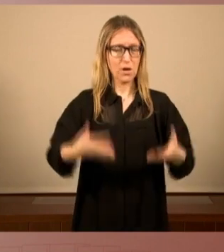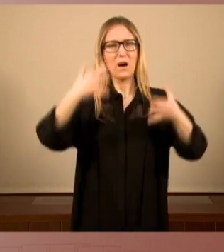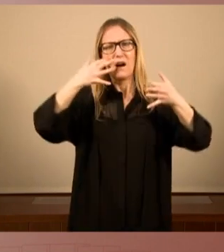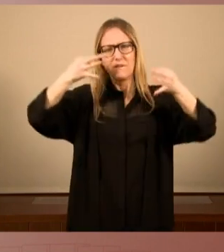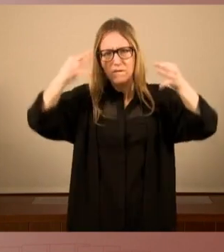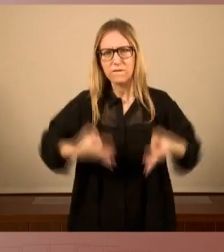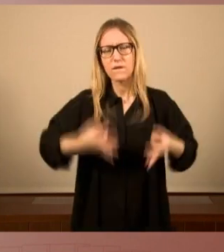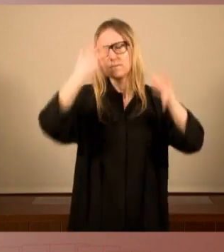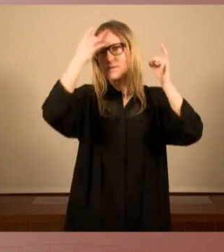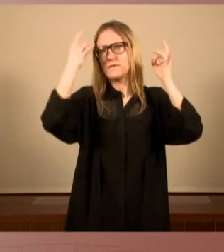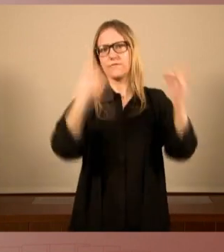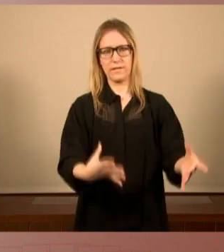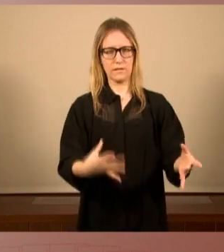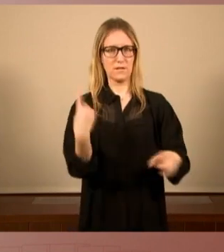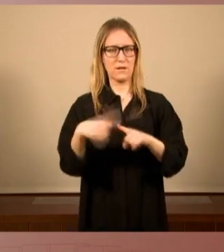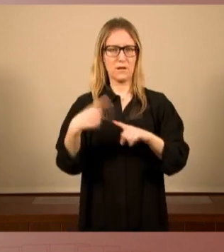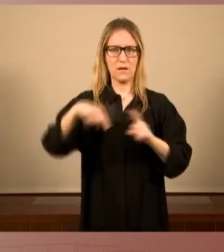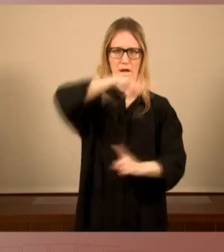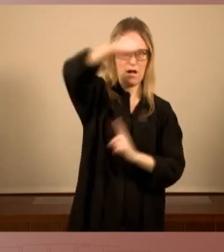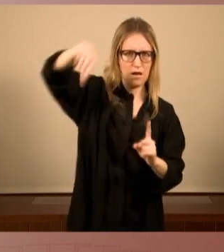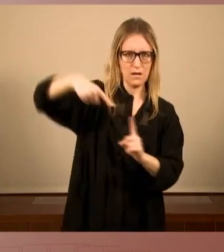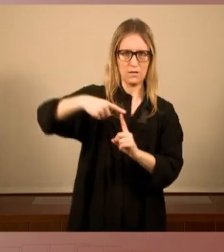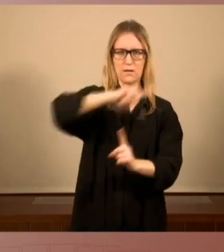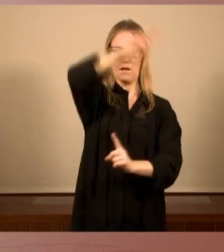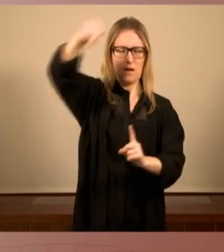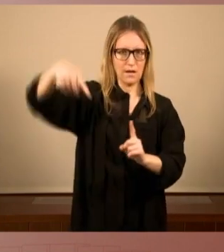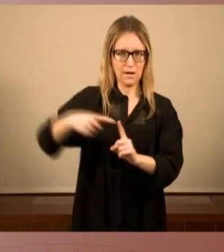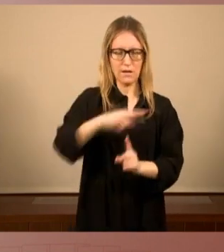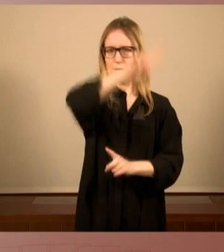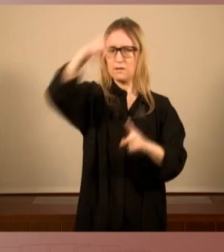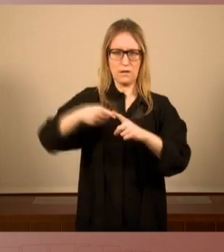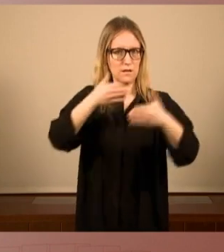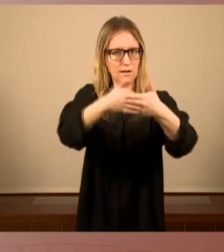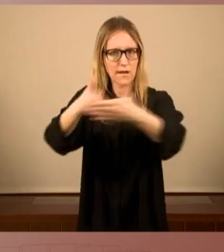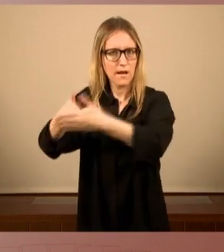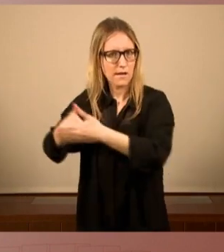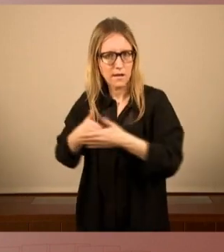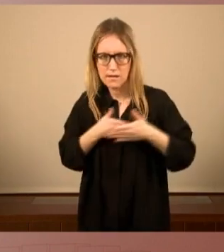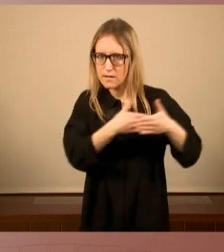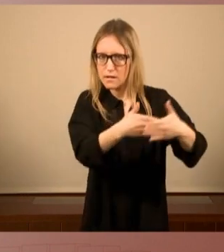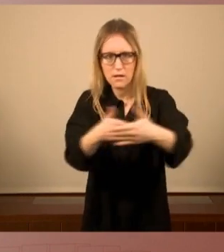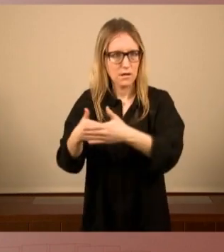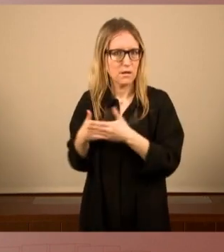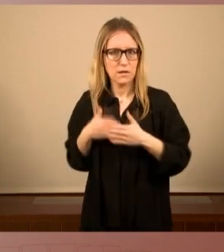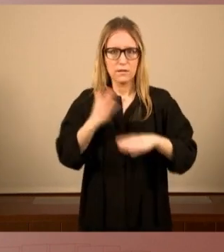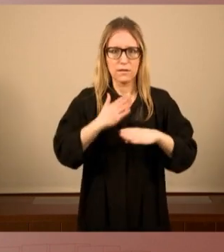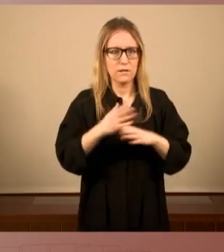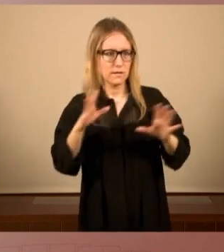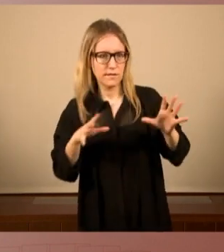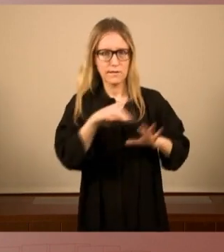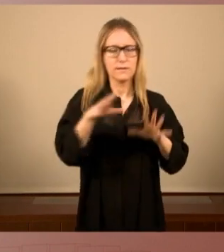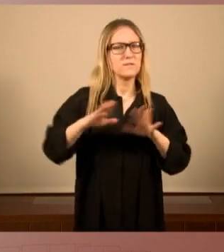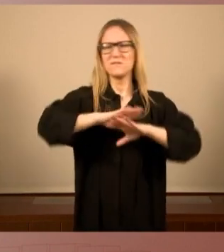d'aquest cercle tancat, que sortim d'aquest azucac, que sortim d'aquest anar-nos mirant el malic i que